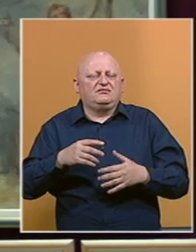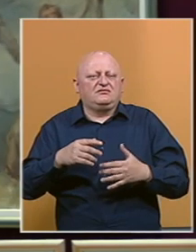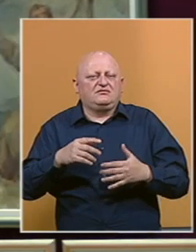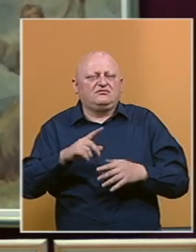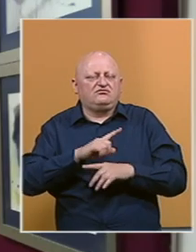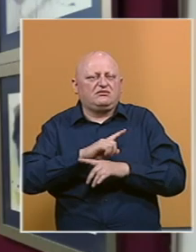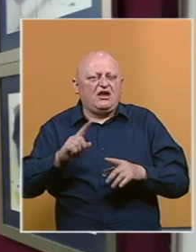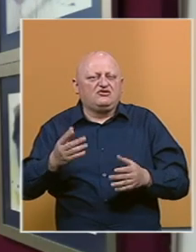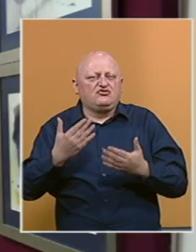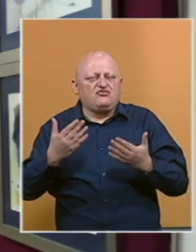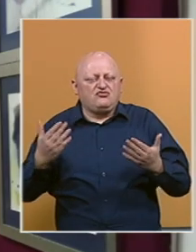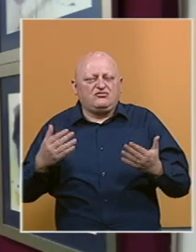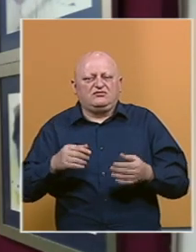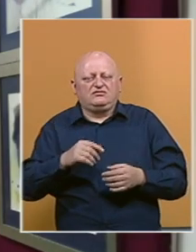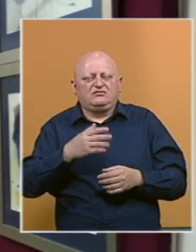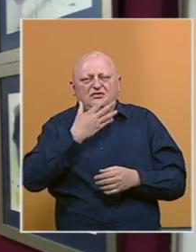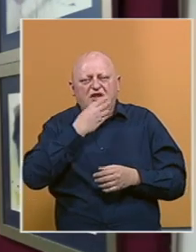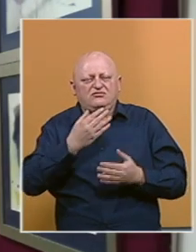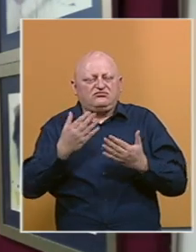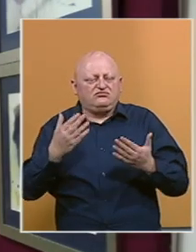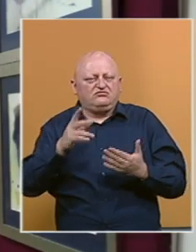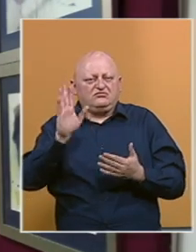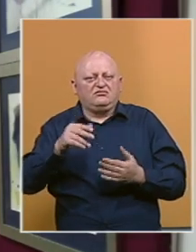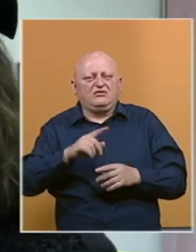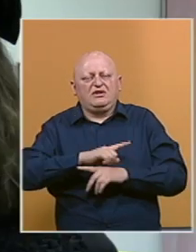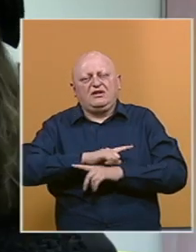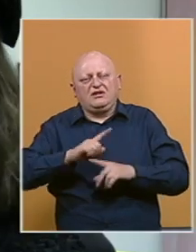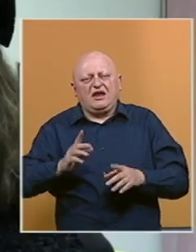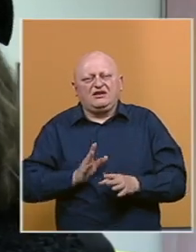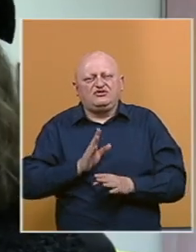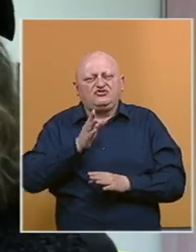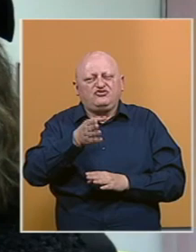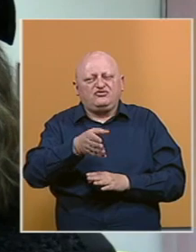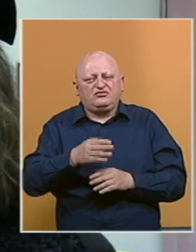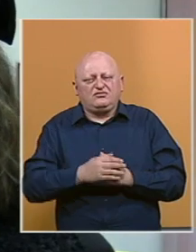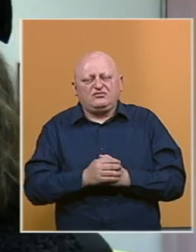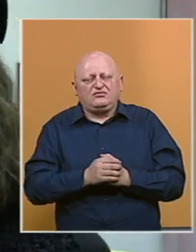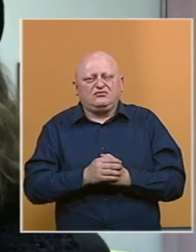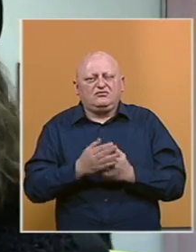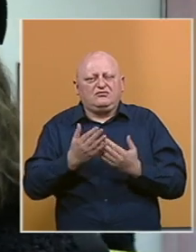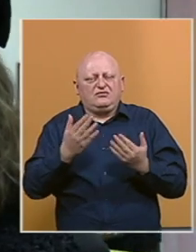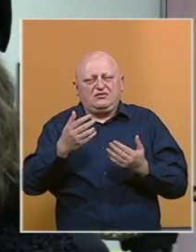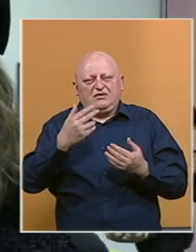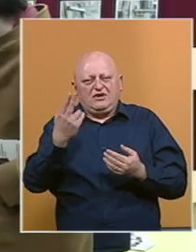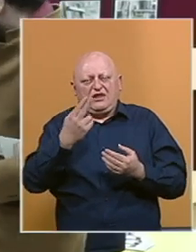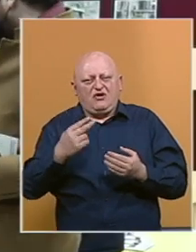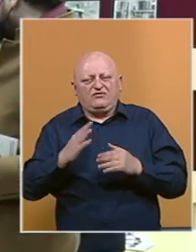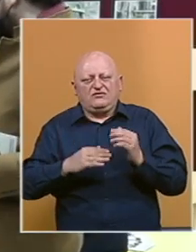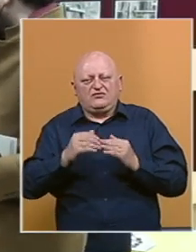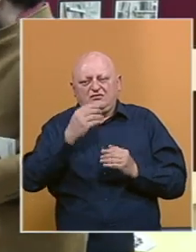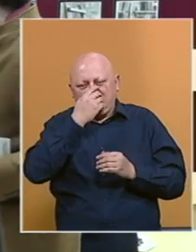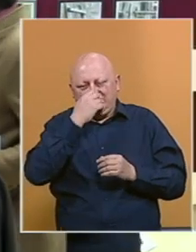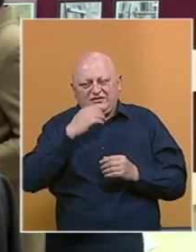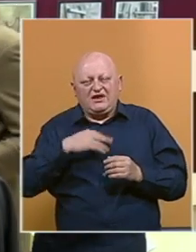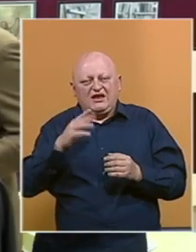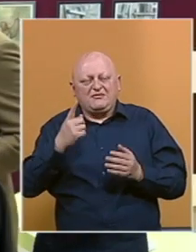abstraktnu umjetnost i sakralnu umjetnost, tako da imamo različit pristup i realizaciju tih likovnih dijela. Ja imam jednu